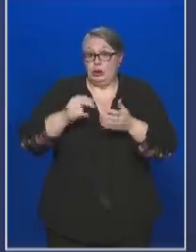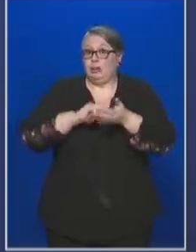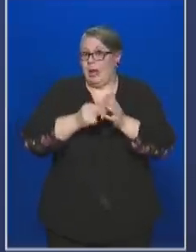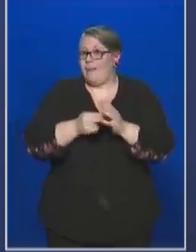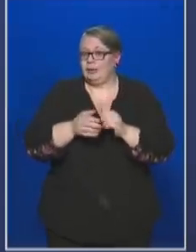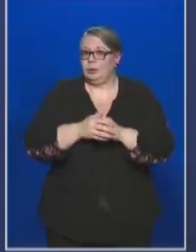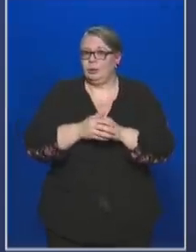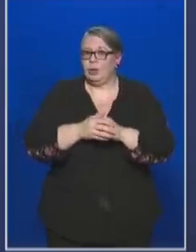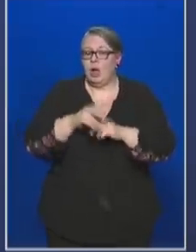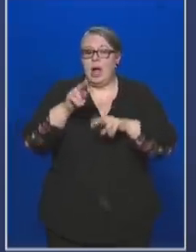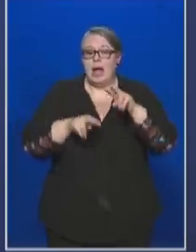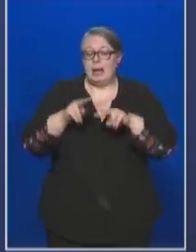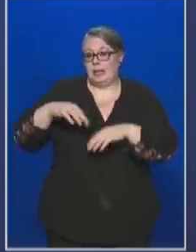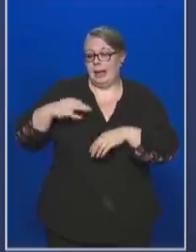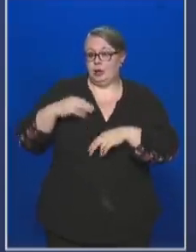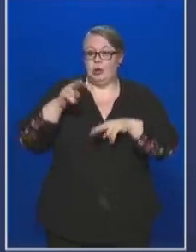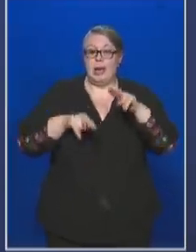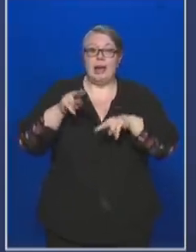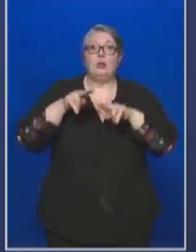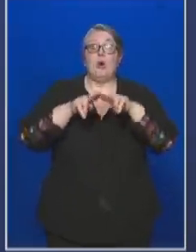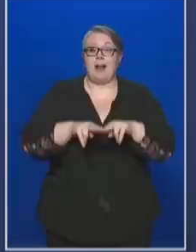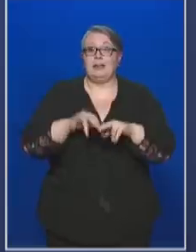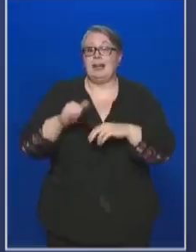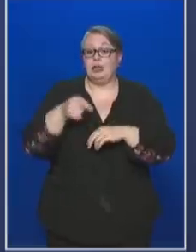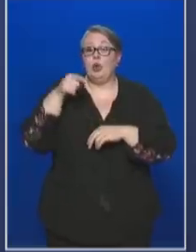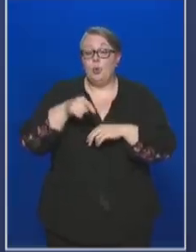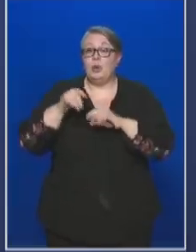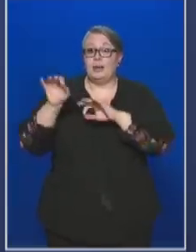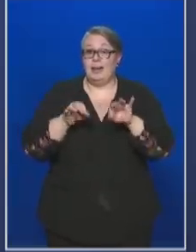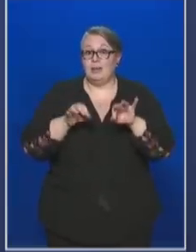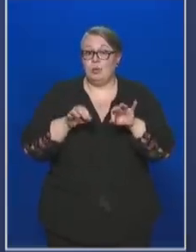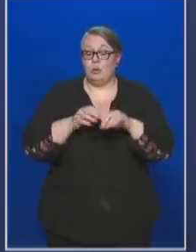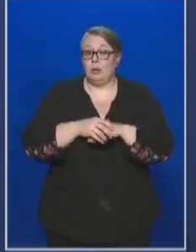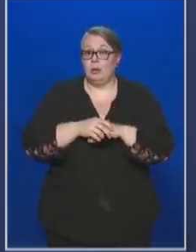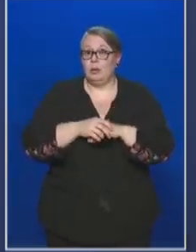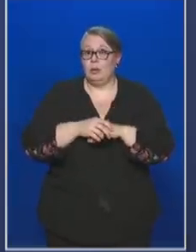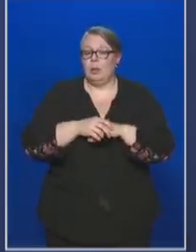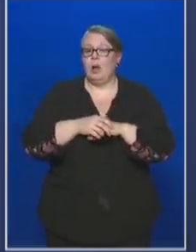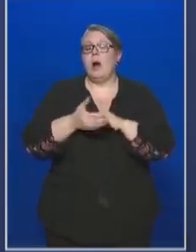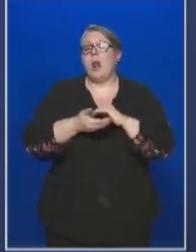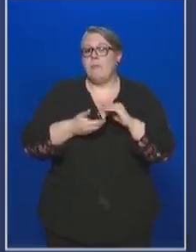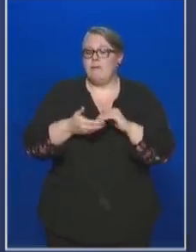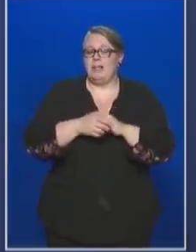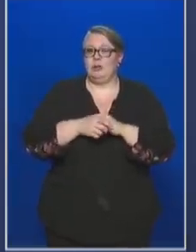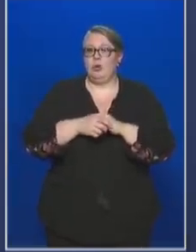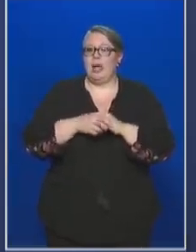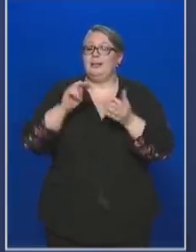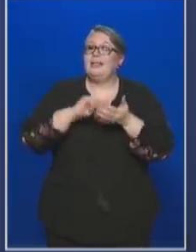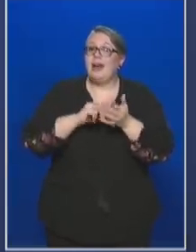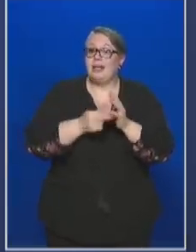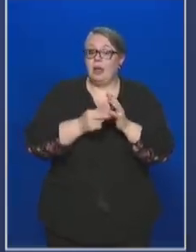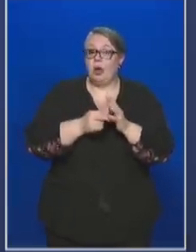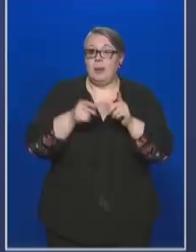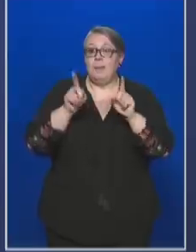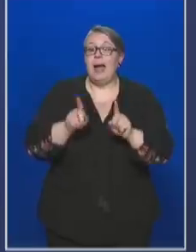és az egészségügyi ellátórendszer is erre készül fel. Alapvetően technikai